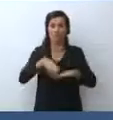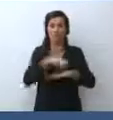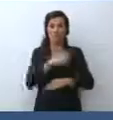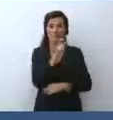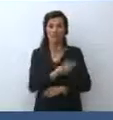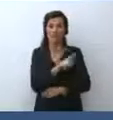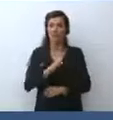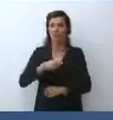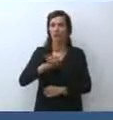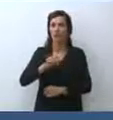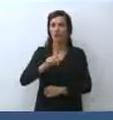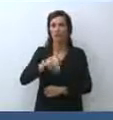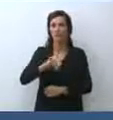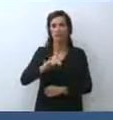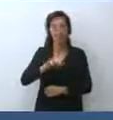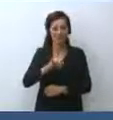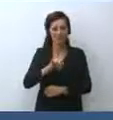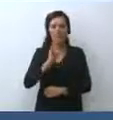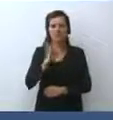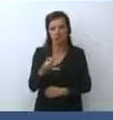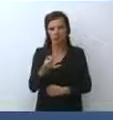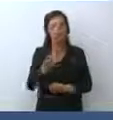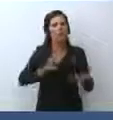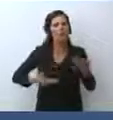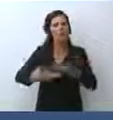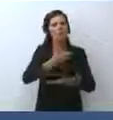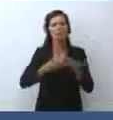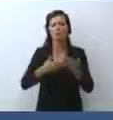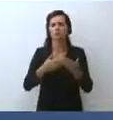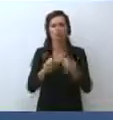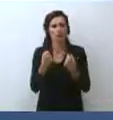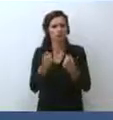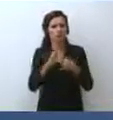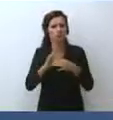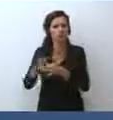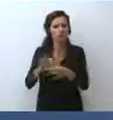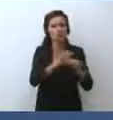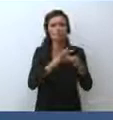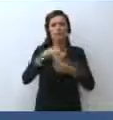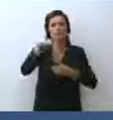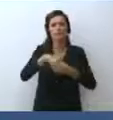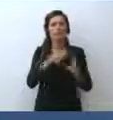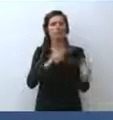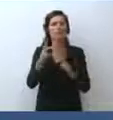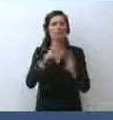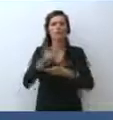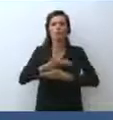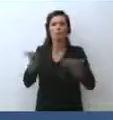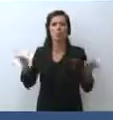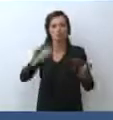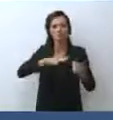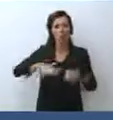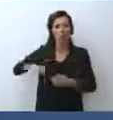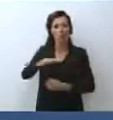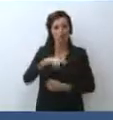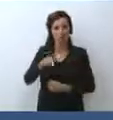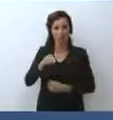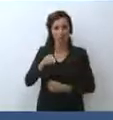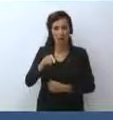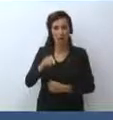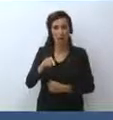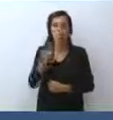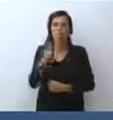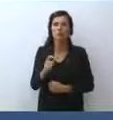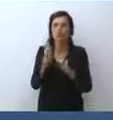collaborazione con le regioni, in particolare sul trasporto pubblico locale, visto che appunto da loro dipende la